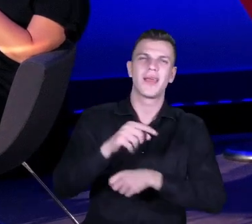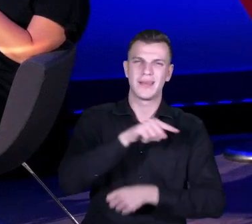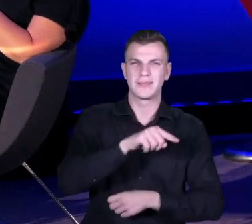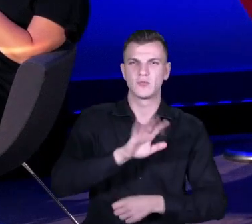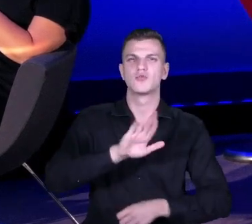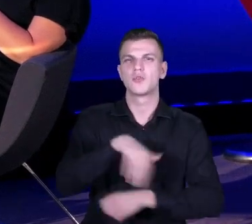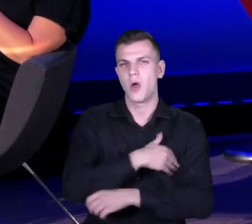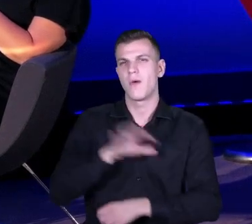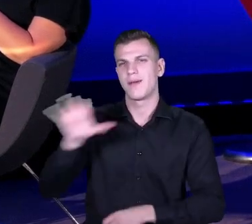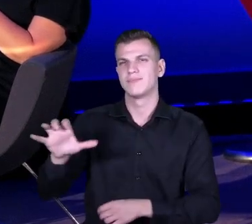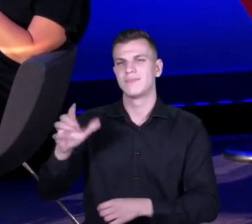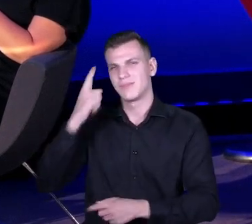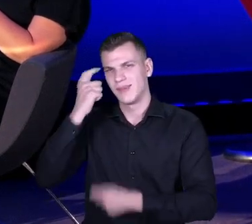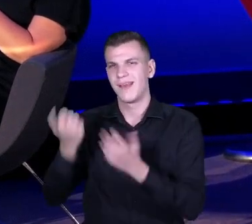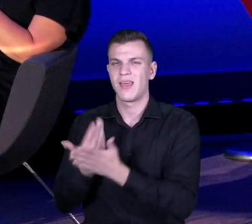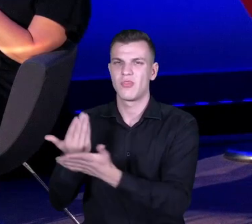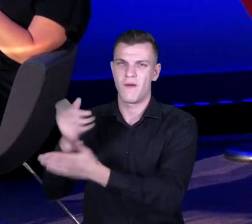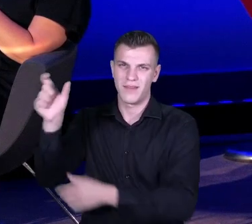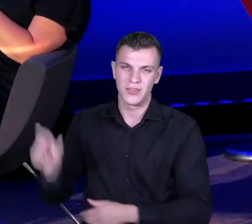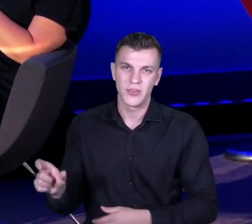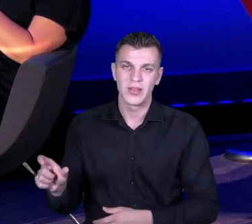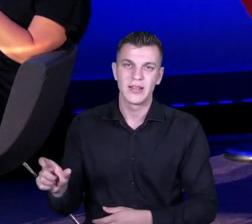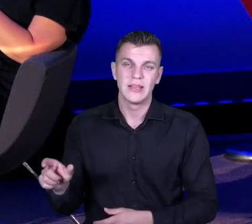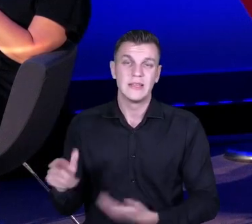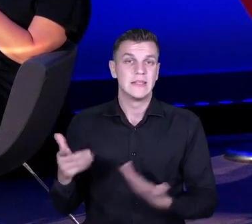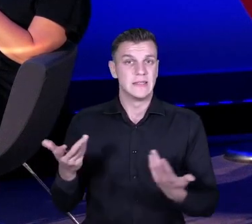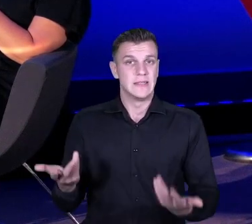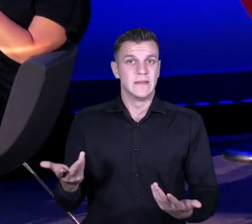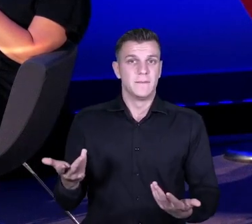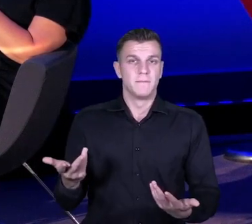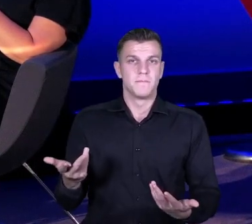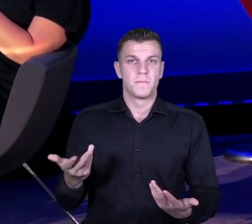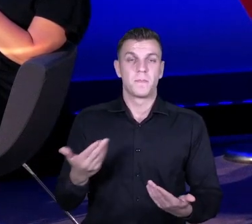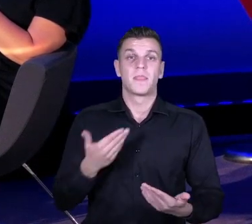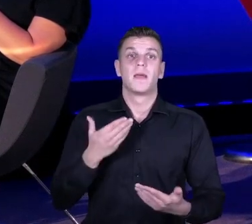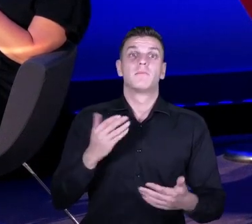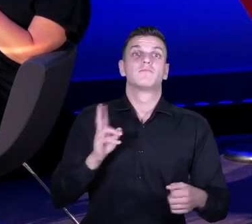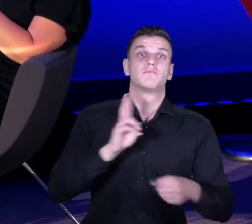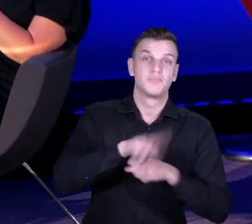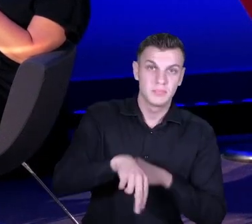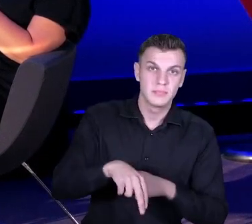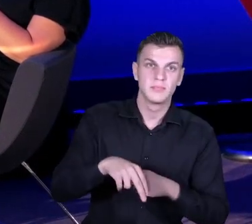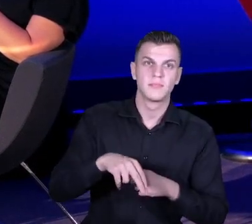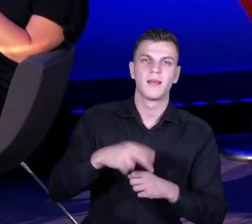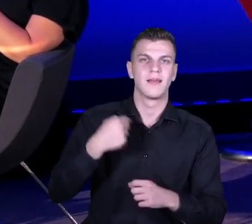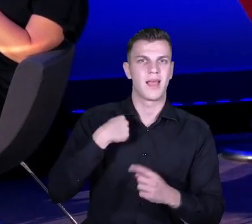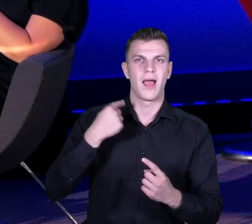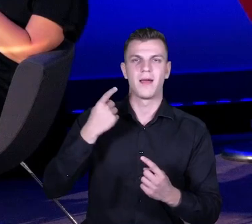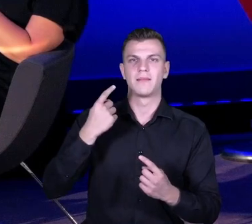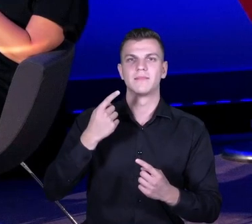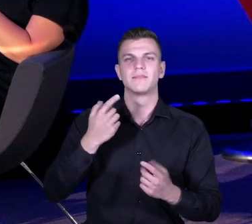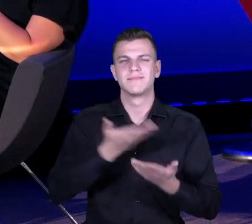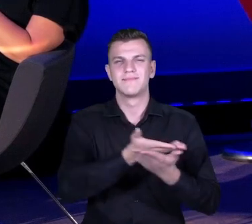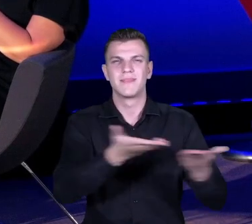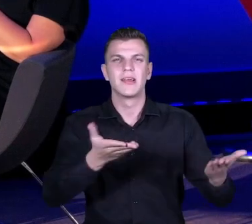po pierwsze myślę, wywróciło w głowie myślenie o szkole dziesiątce nauczycieli, którzy